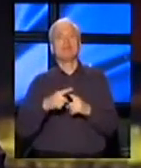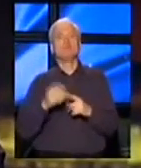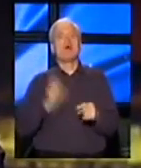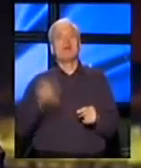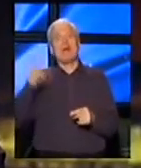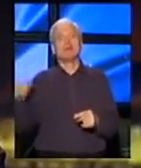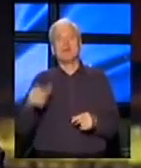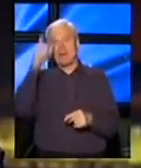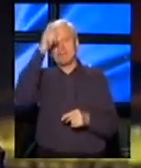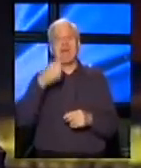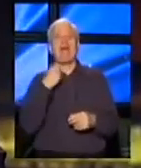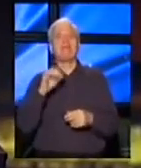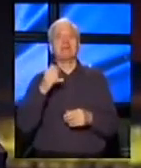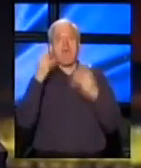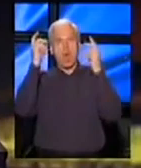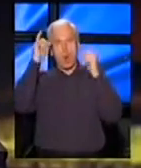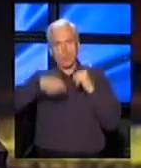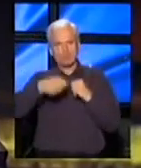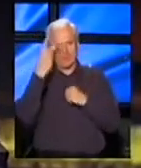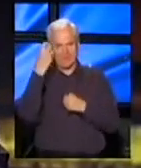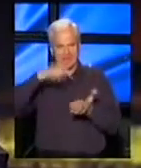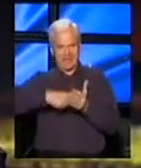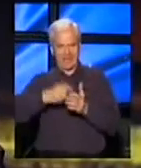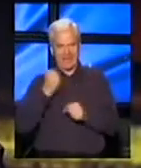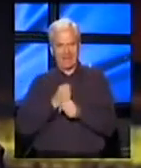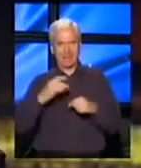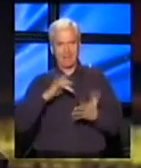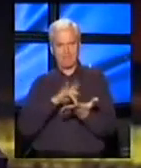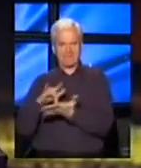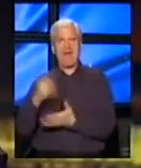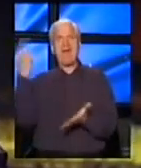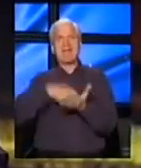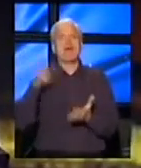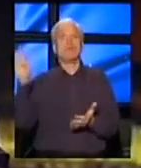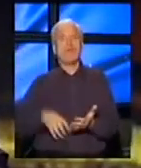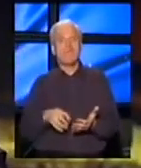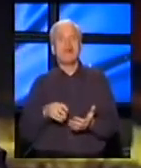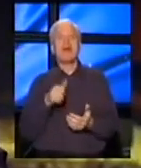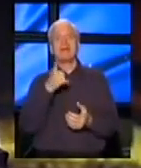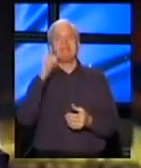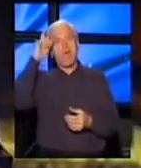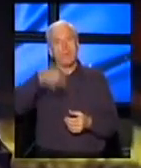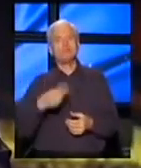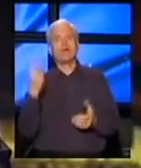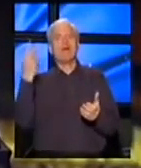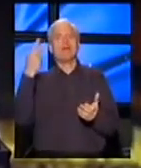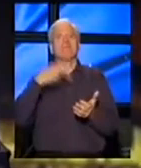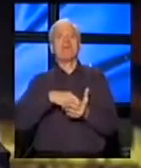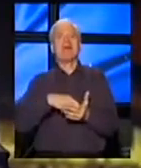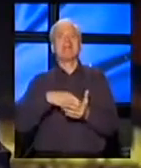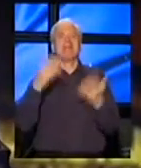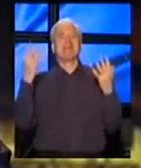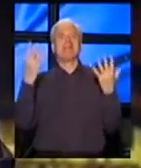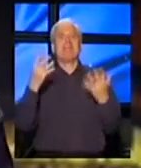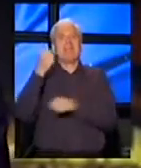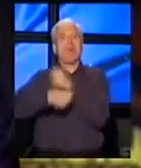građanima Srbije? Pa jeste objećali 200.000 novih radnih mesta? Pa jeste objećali 1.000 evra po građanju? Pa jeste objećali 2009. budemo u Evropskoj